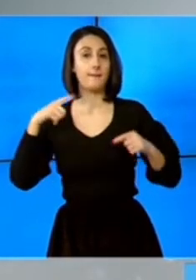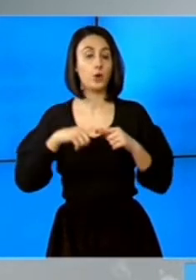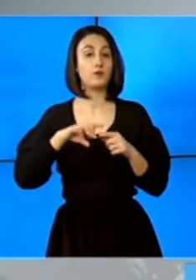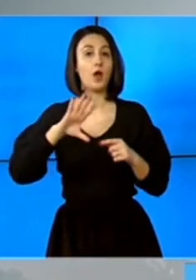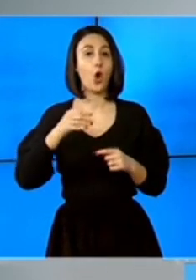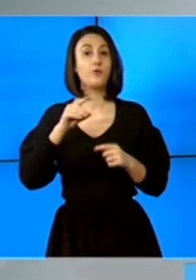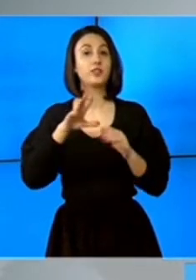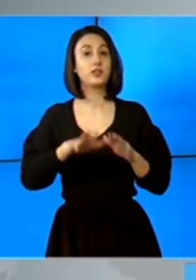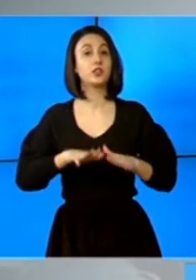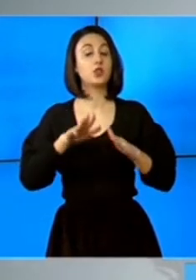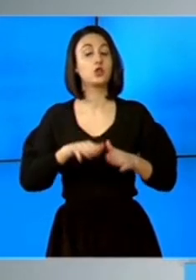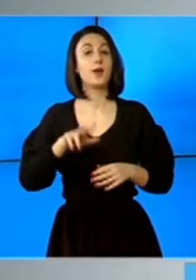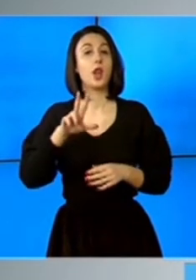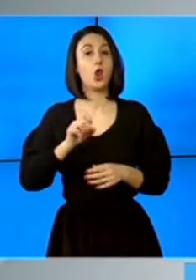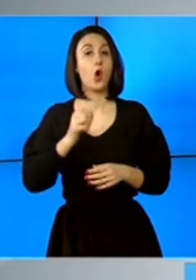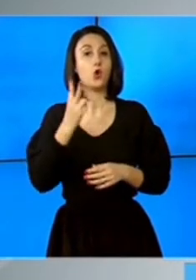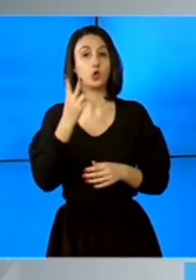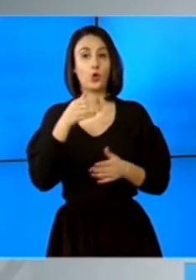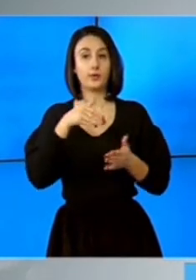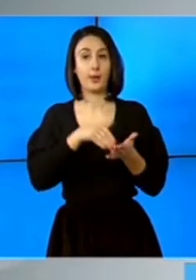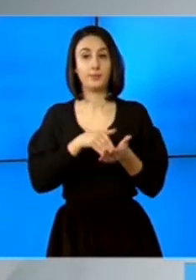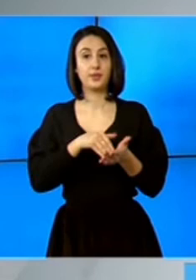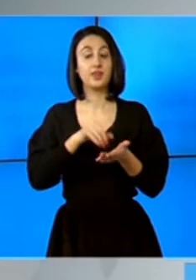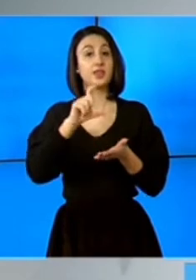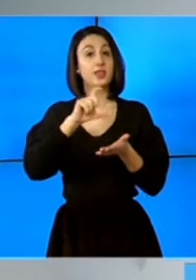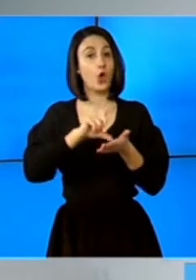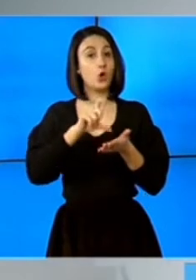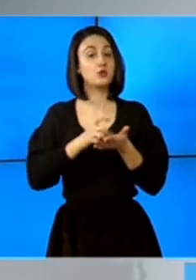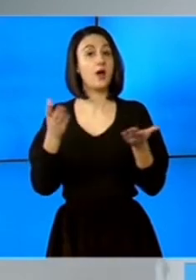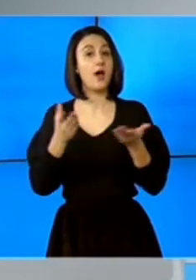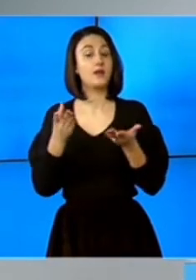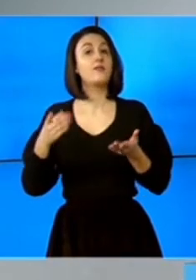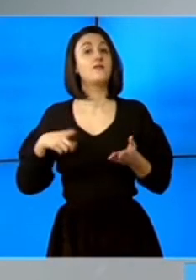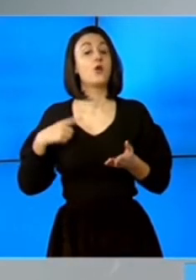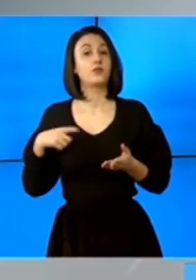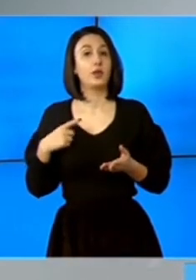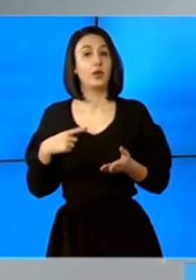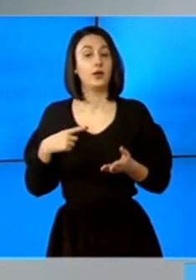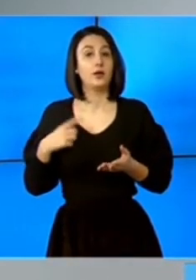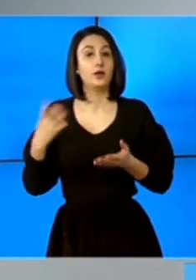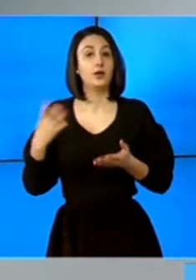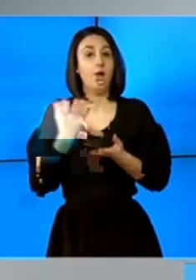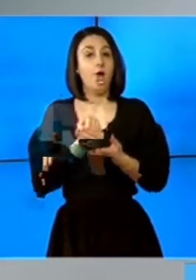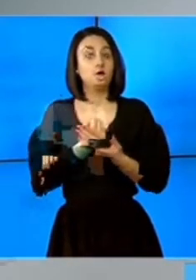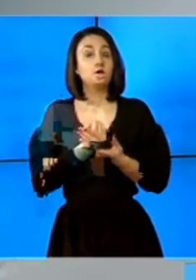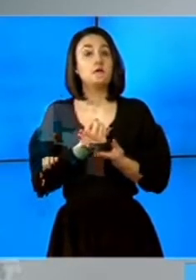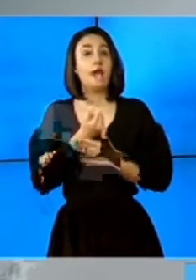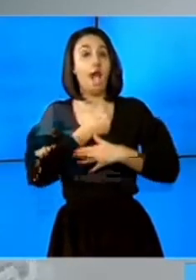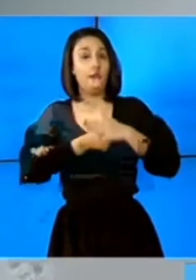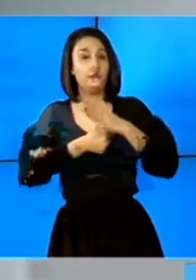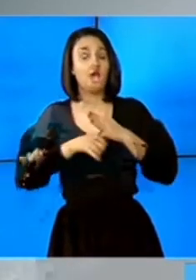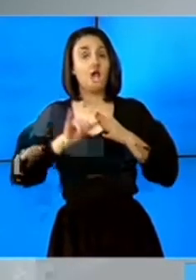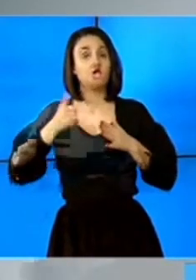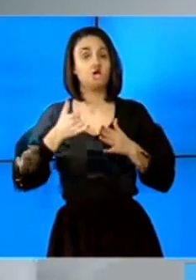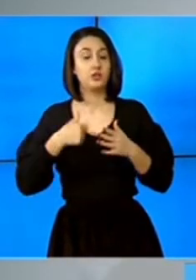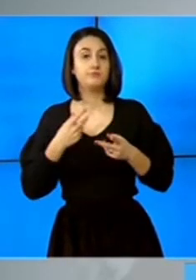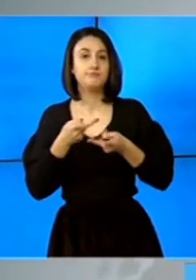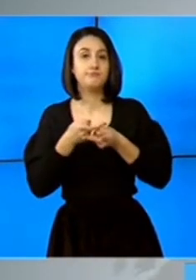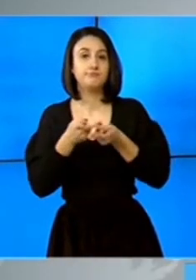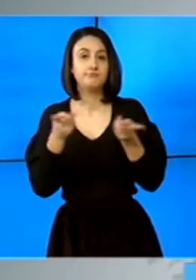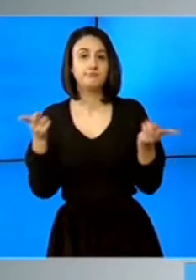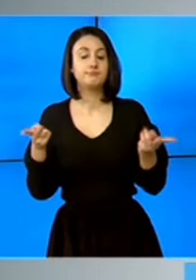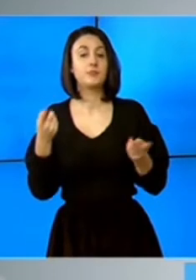despre puțin peste 92.000 de doze care vor fi duse atât în capitală cât și în alte